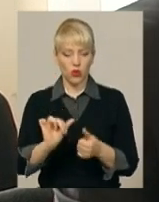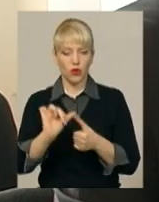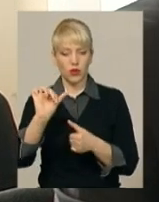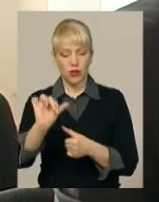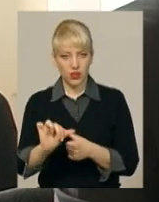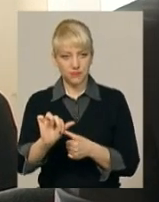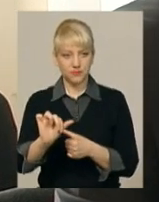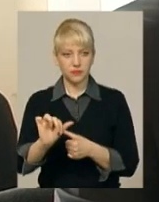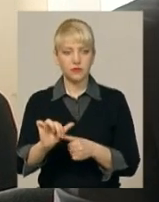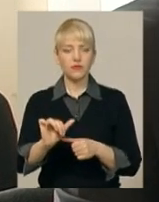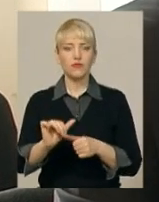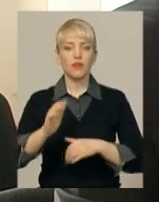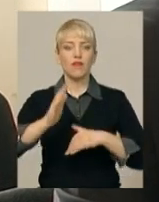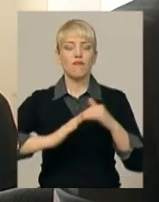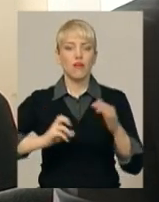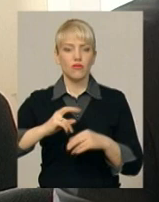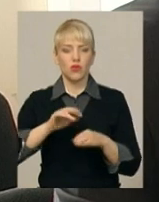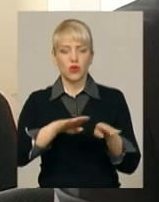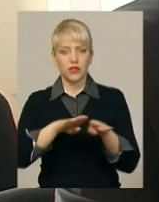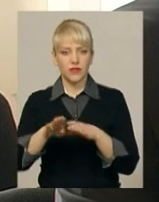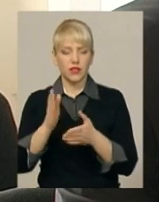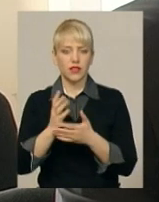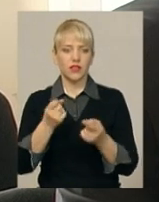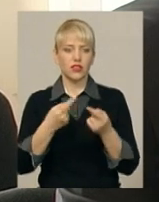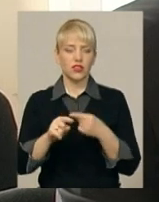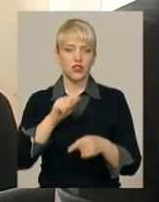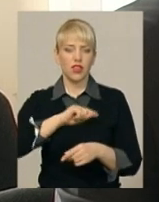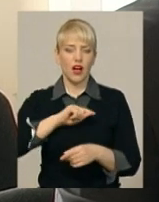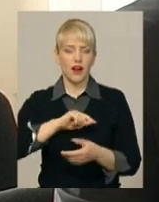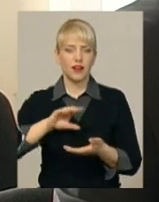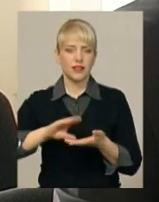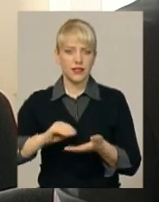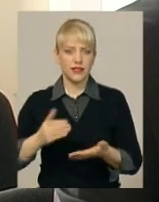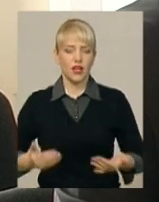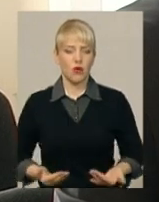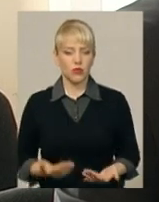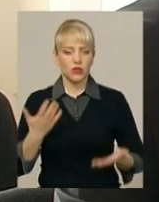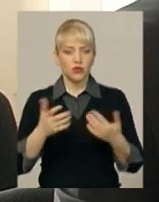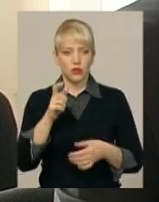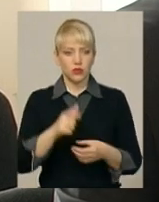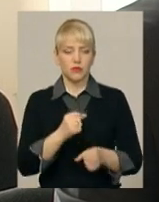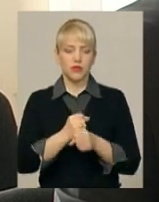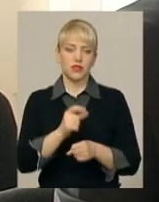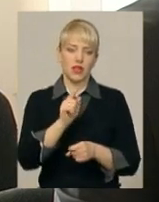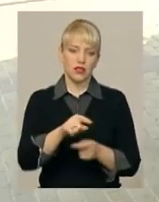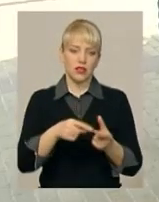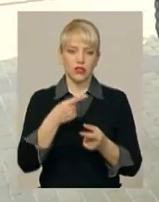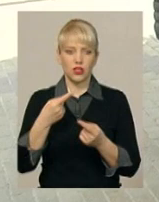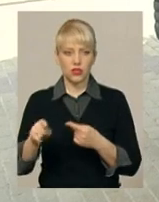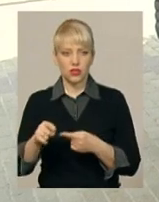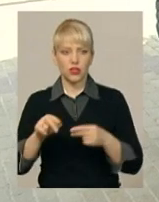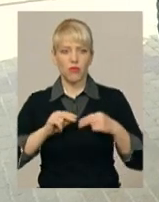фахового рівня є і інші характеристики роботи, якщо людина працює на тій чи іншій посаді.